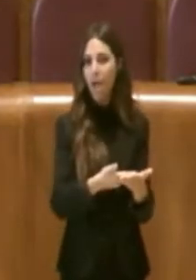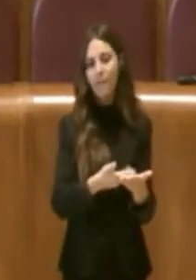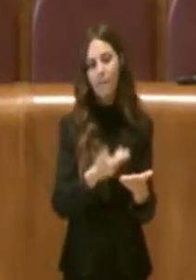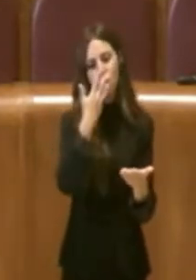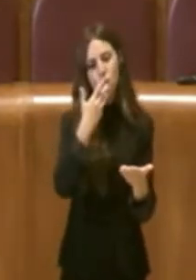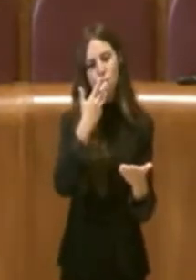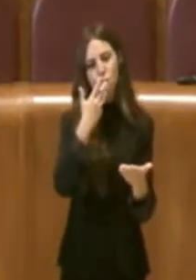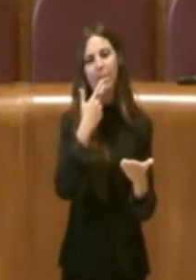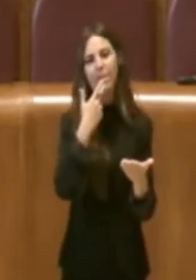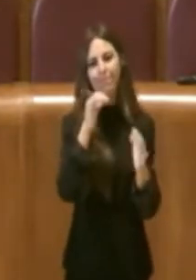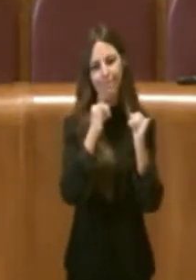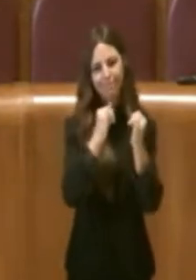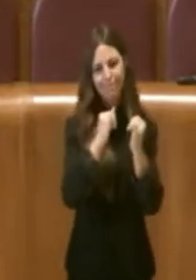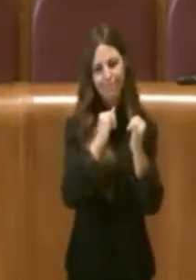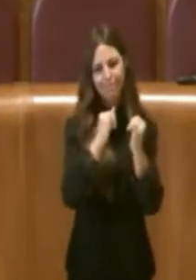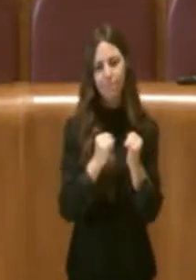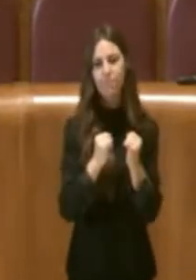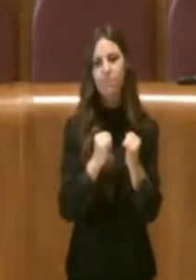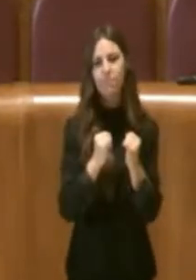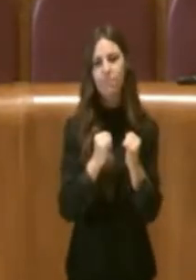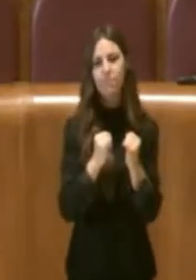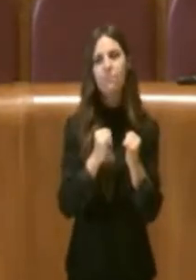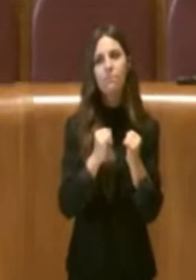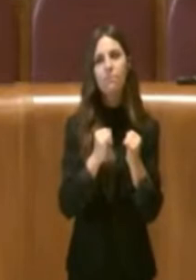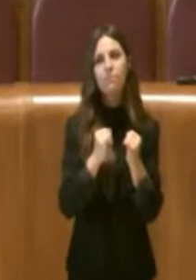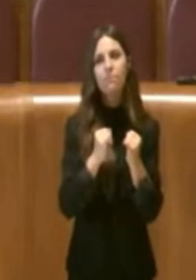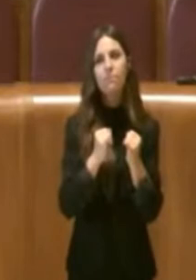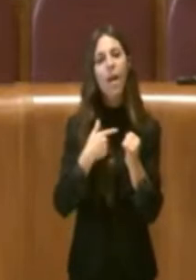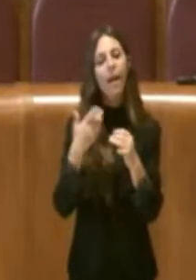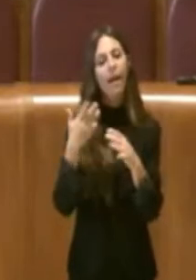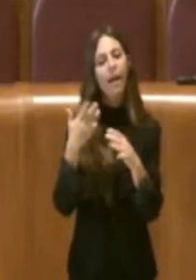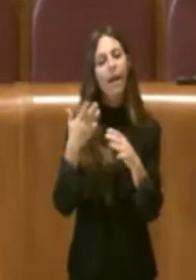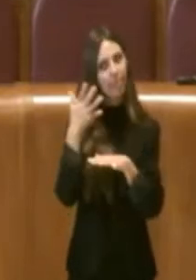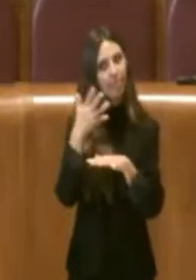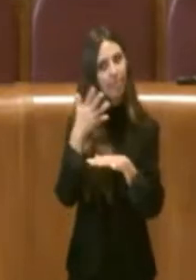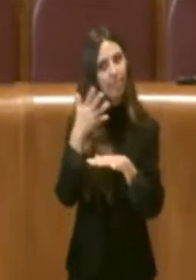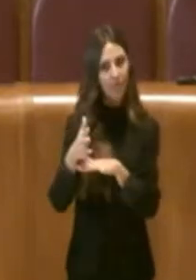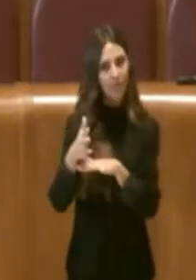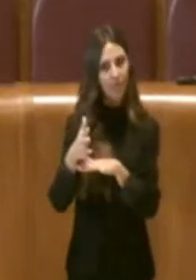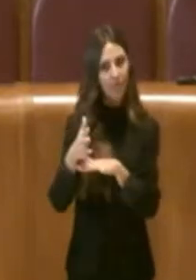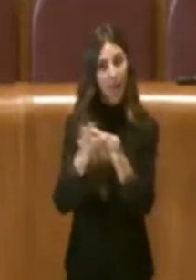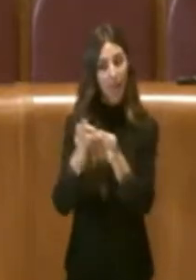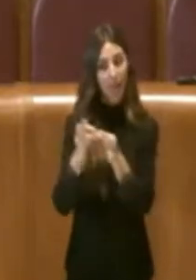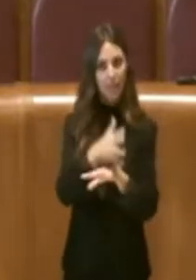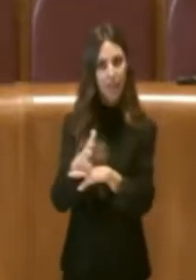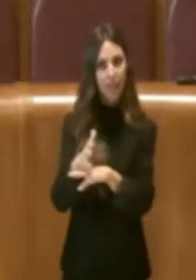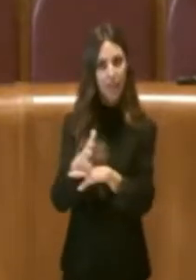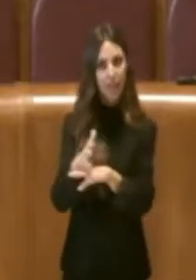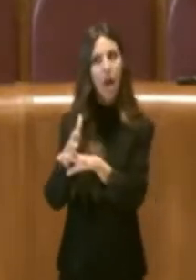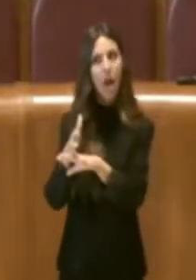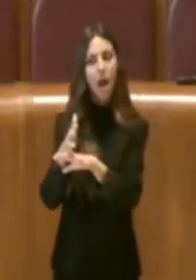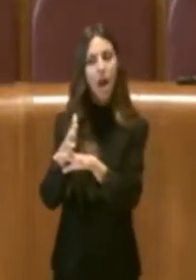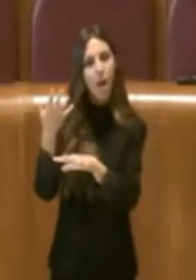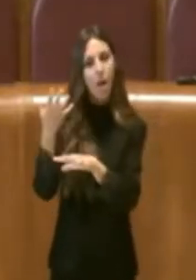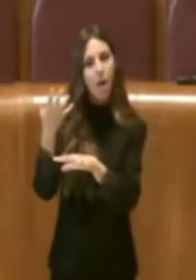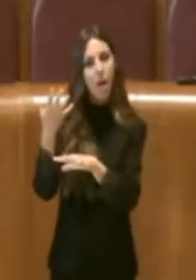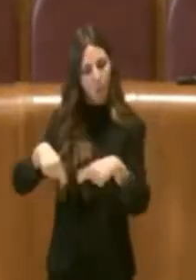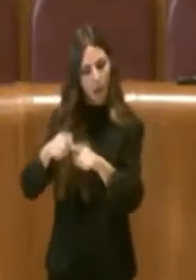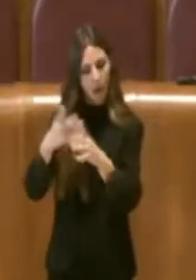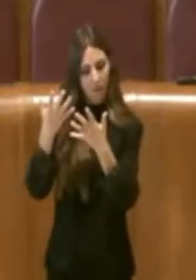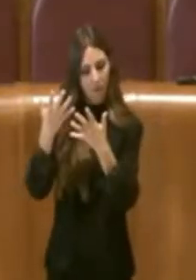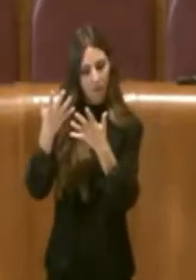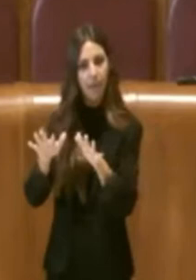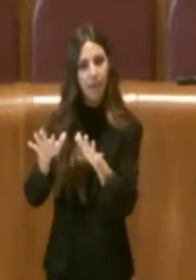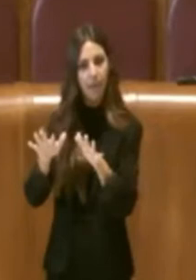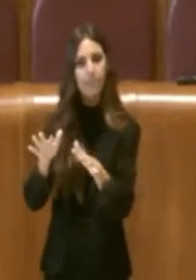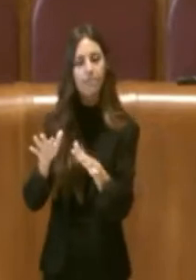precisazioni rispetto anche ad alcuni interventi che sono stati fatti in quest'Aula sul